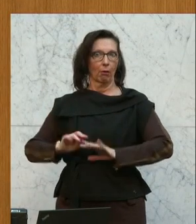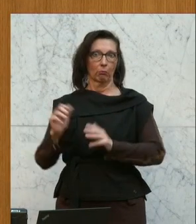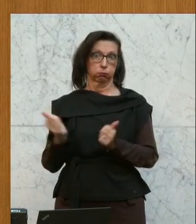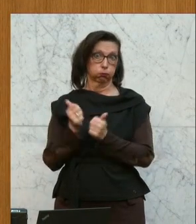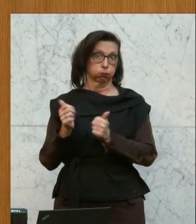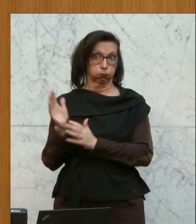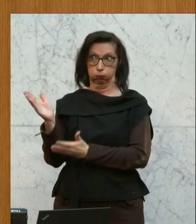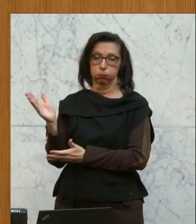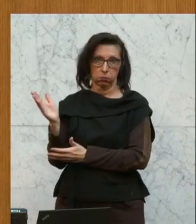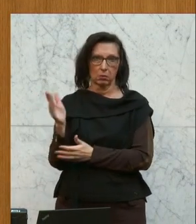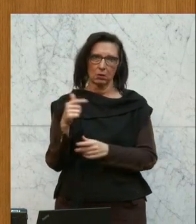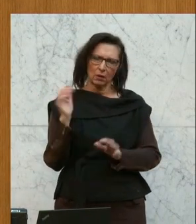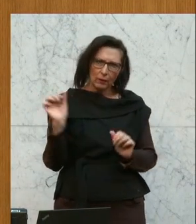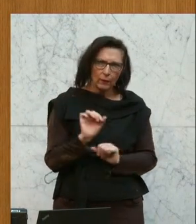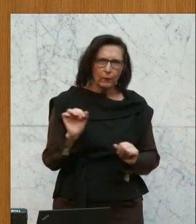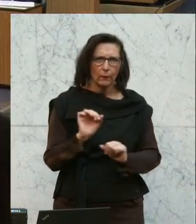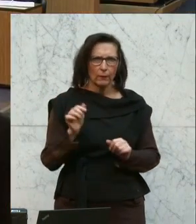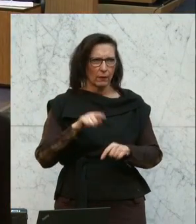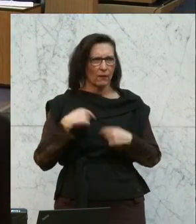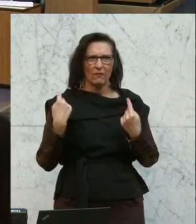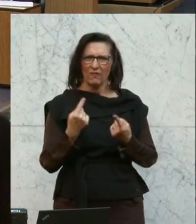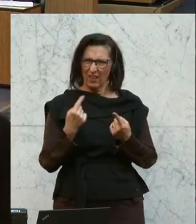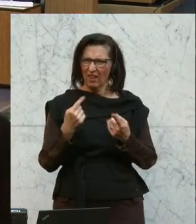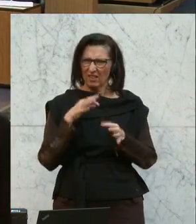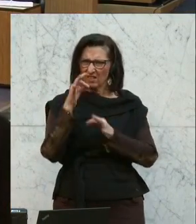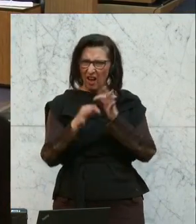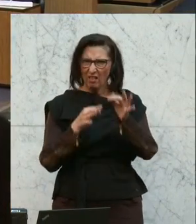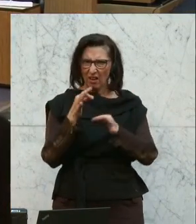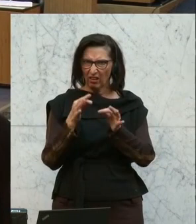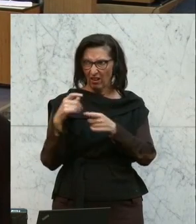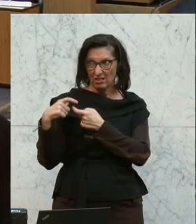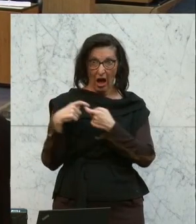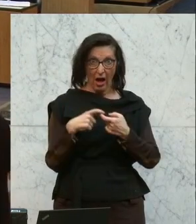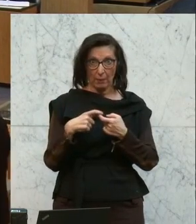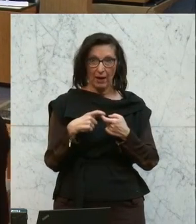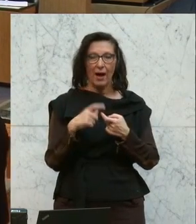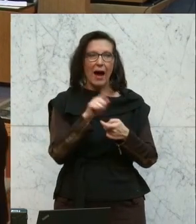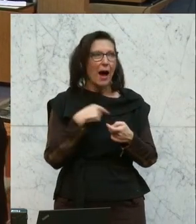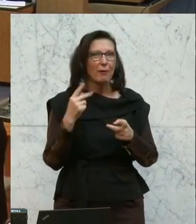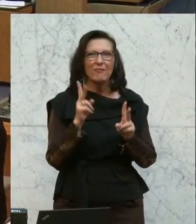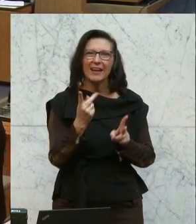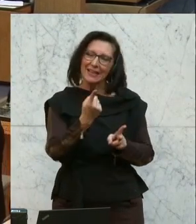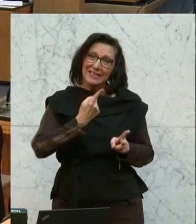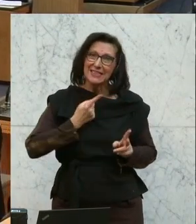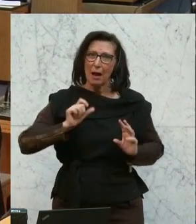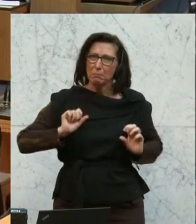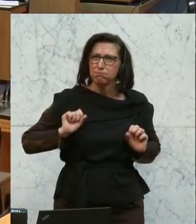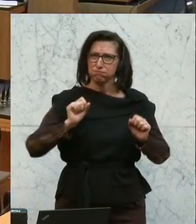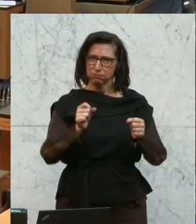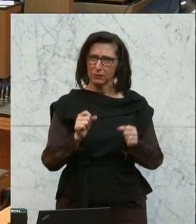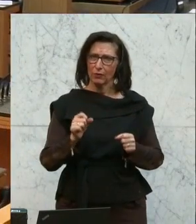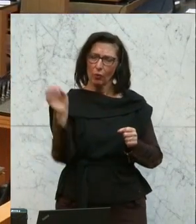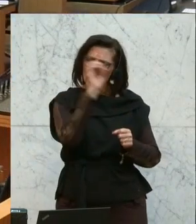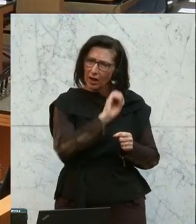schmerzlich, was einseitige strategische Abhängigkeit bedeutet. Aber wir haben es in der Hand, dem etwas entgegenzusetzen. Und wir werden das auf